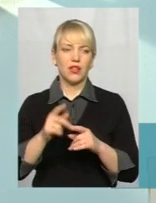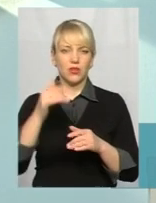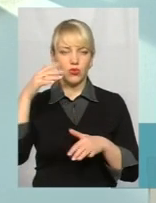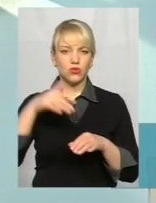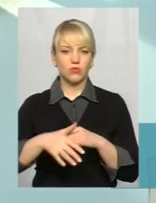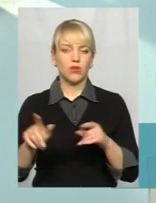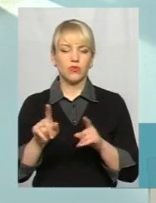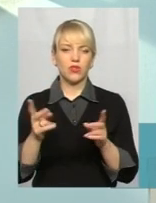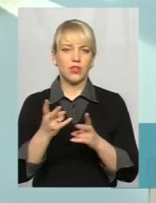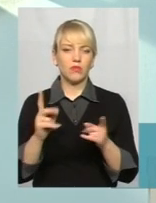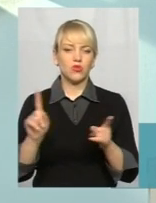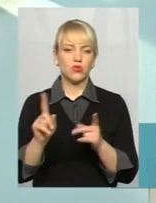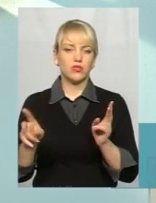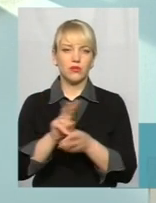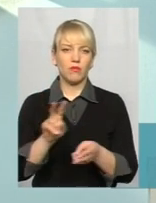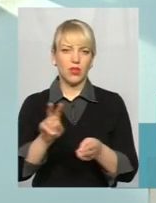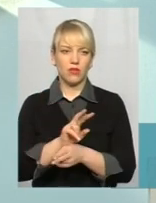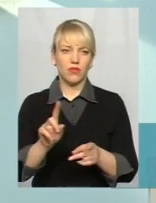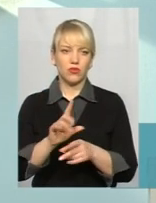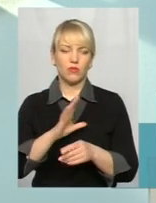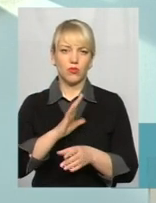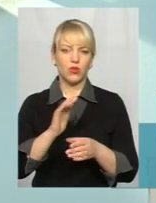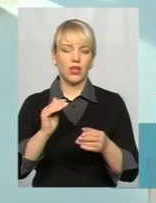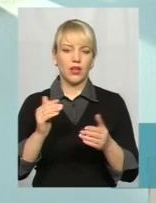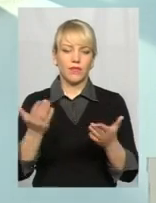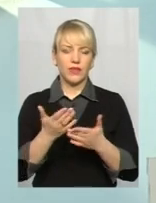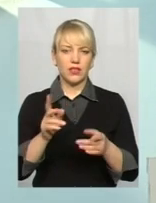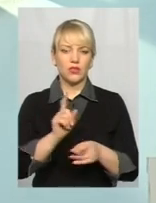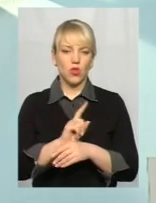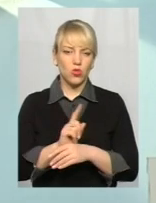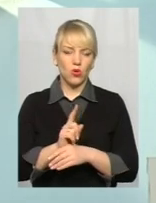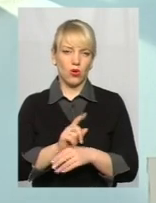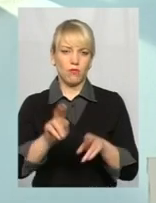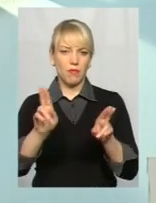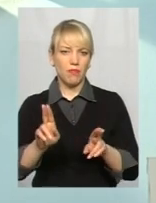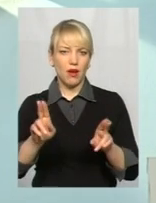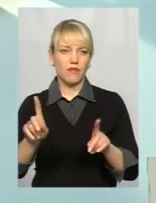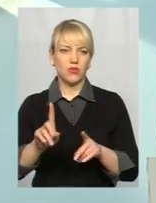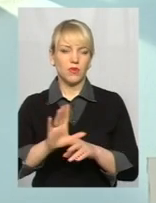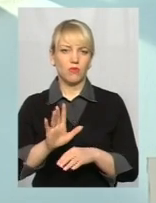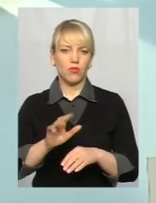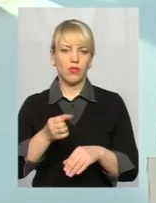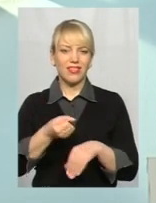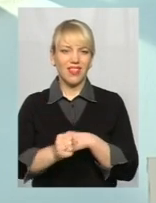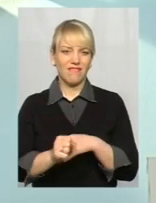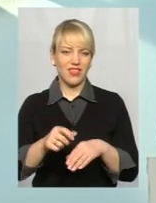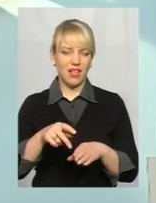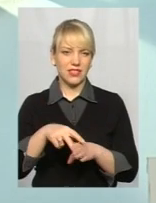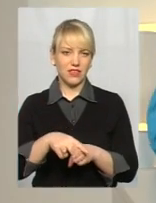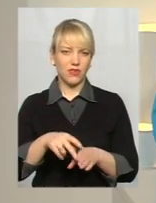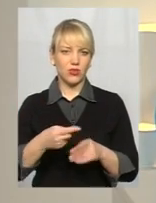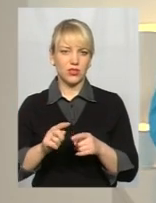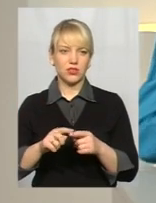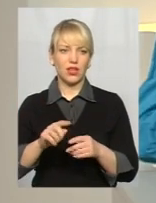і розумієш, що треба все-таки змінювати для того, щоб були певні норми, певні рамки, певні правила, для того, щоб вона не була нав'язливою. Щоб вона була, але не була нав